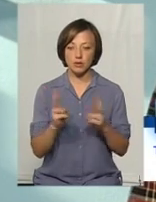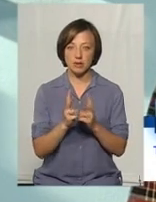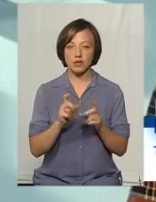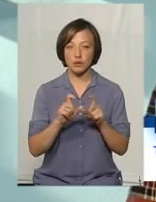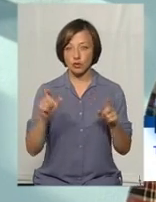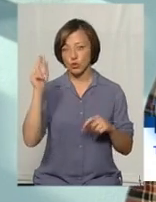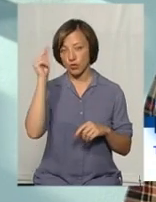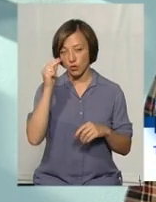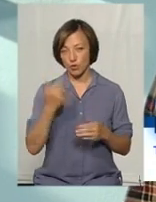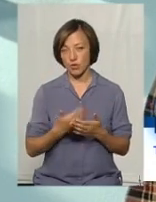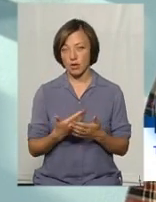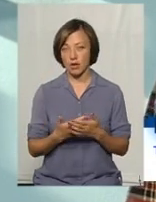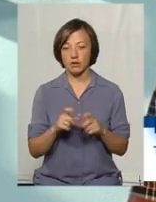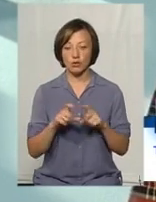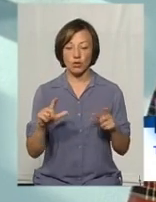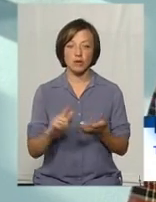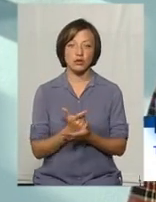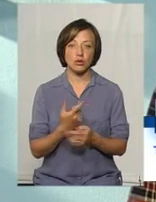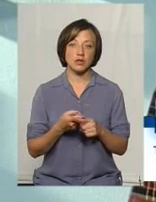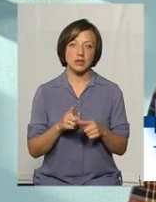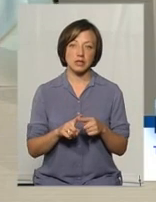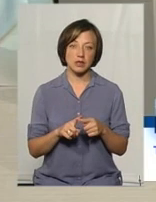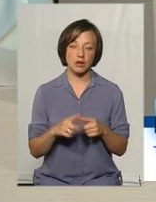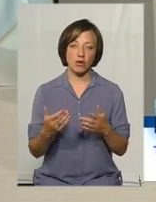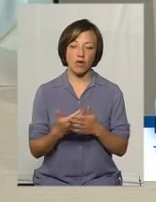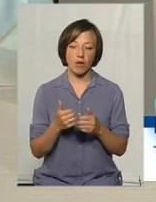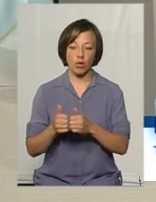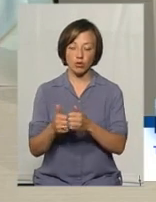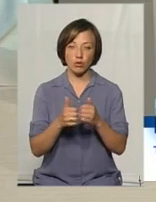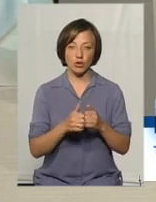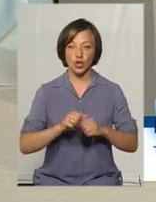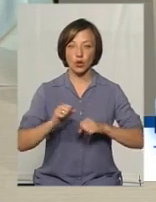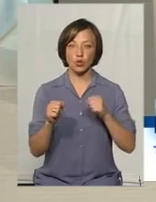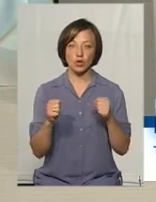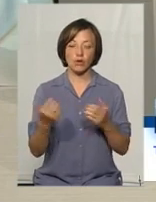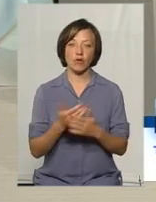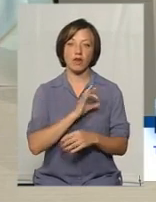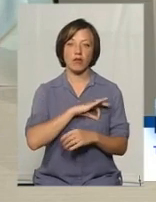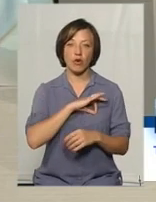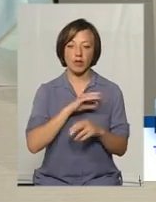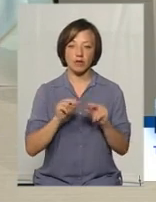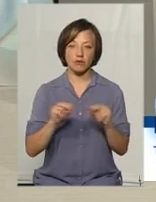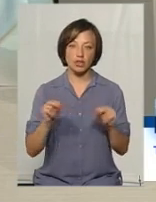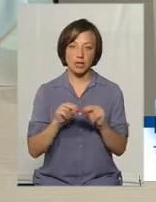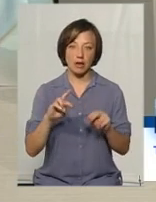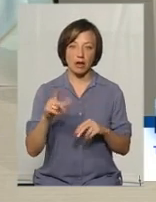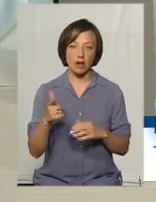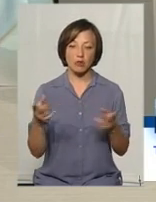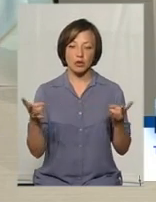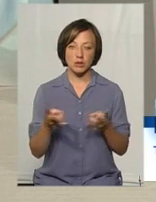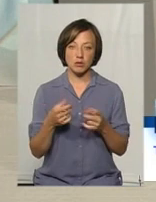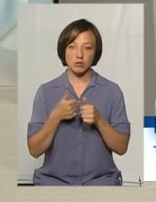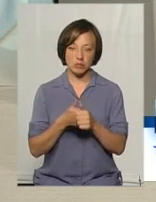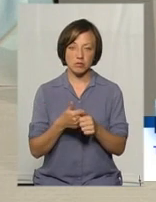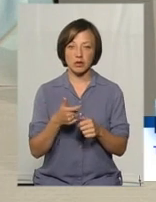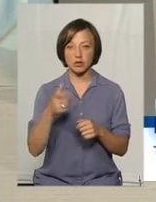і в школі безпосередньо. І в школі, знову ж таки, це нове оточення, нові друзі, новий вихователь, вчитель, за яким потрібно йти.